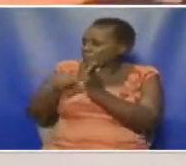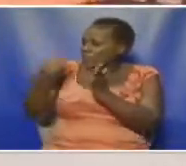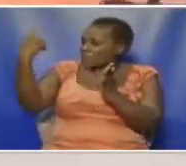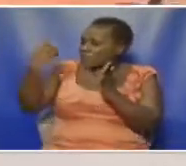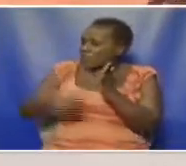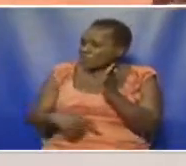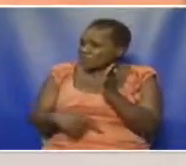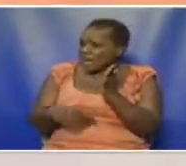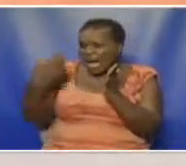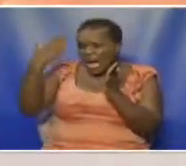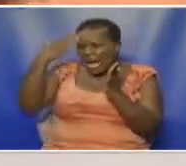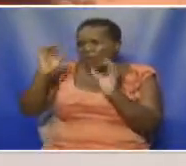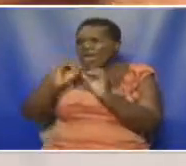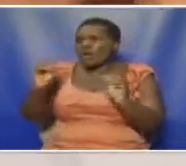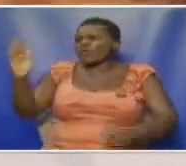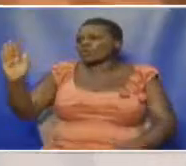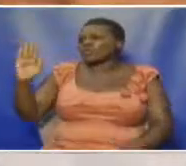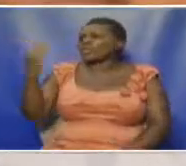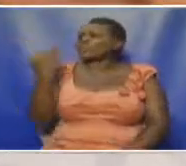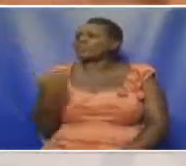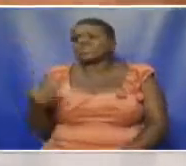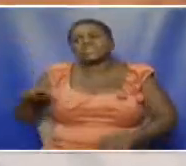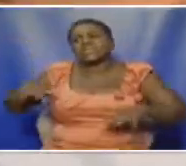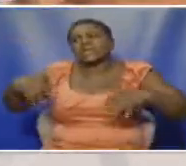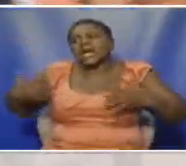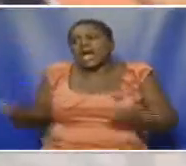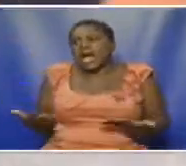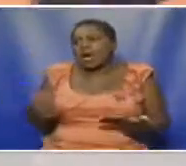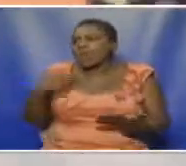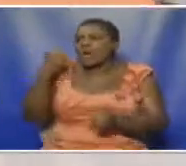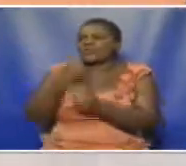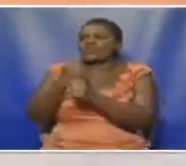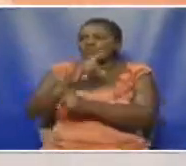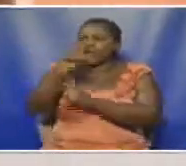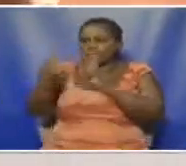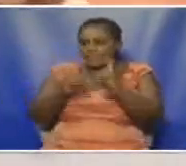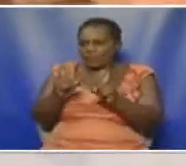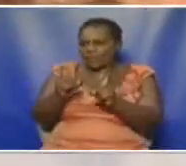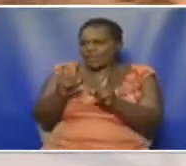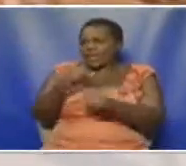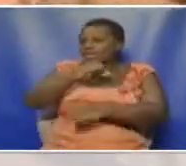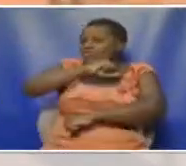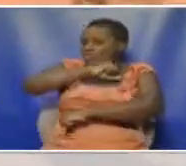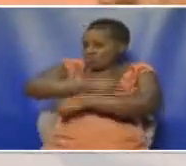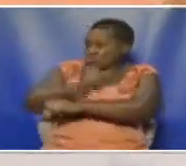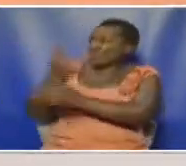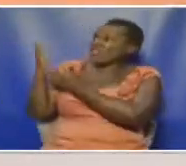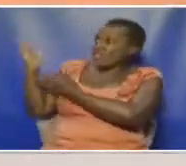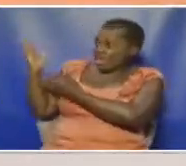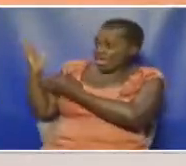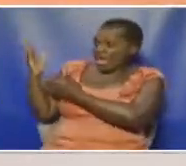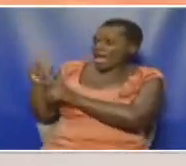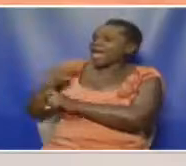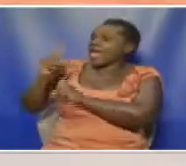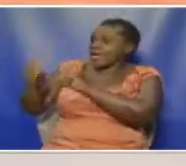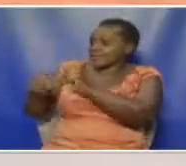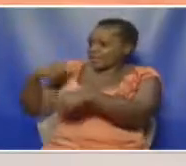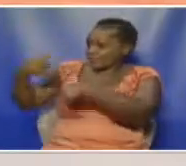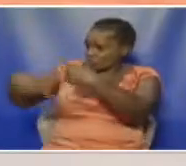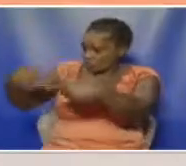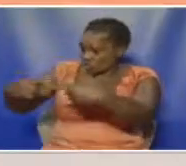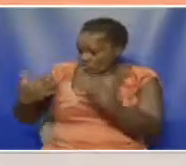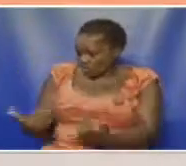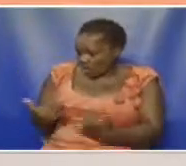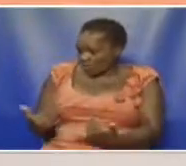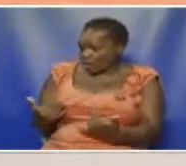kwamba hatujui usalama wa watoto ambao wapo karika shule ya karne Manake kuna shule ambayo kwa sasa mtihani wa darasa la nane